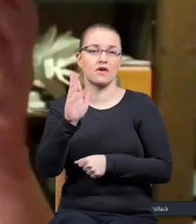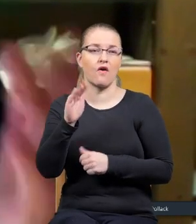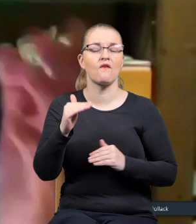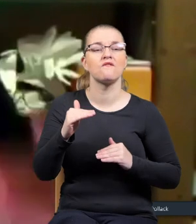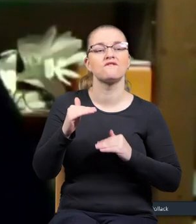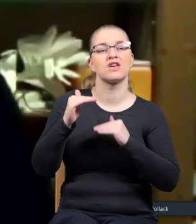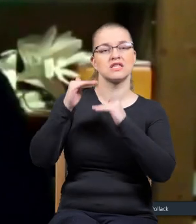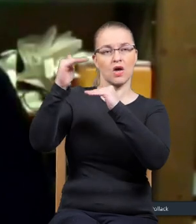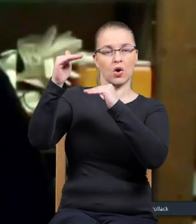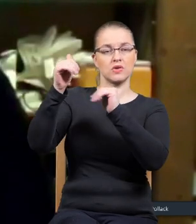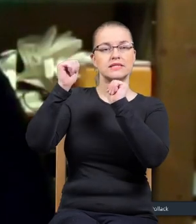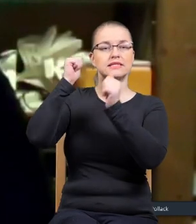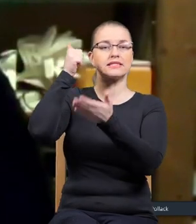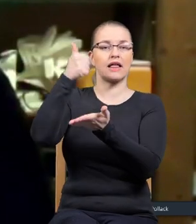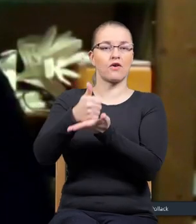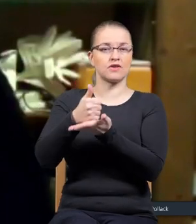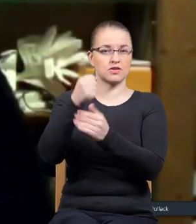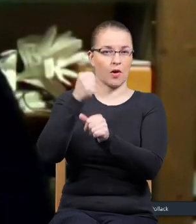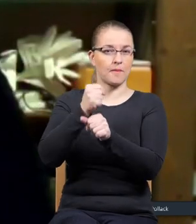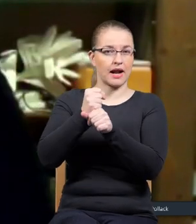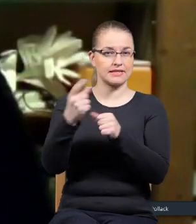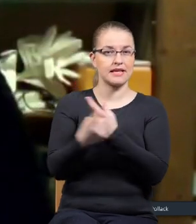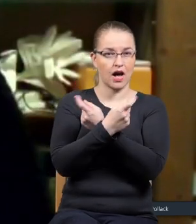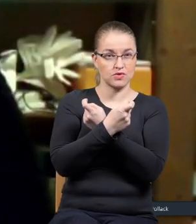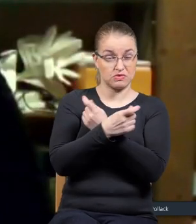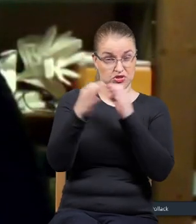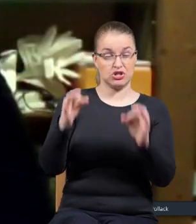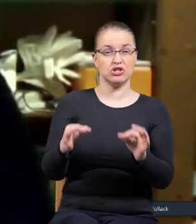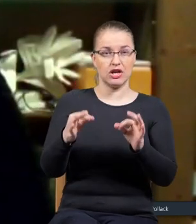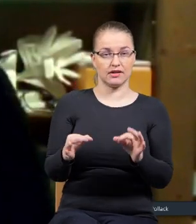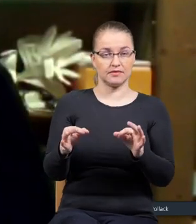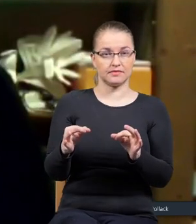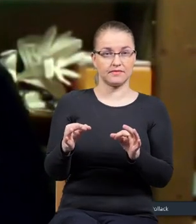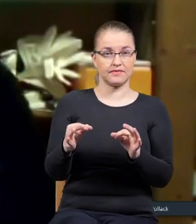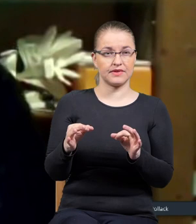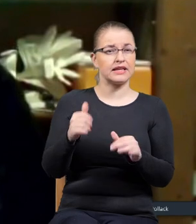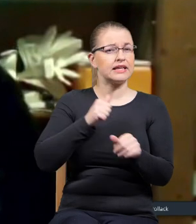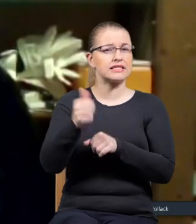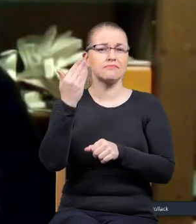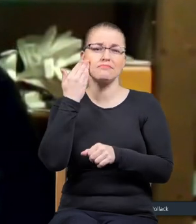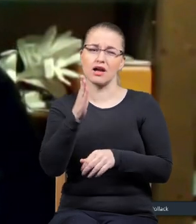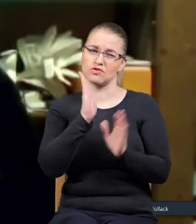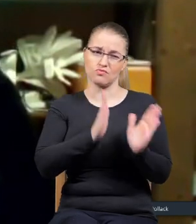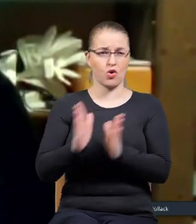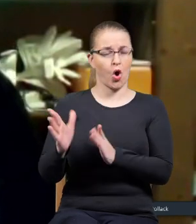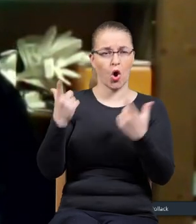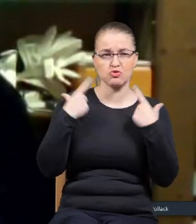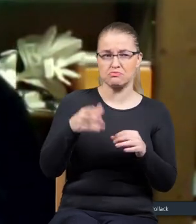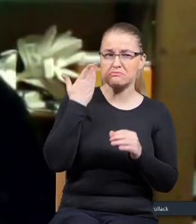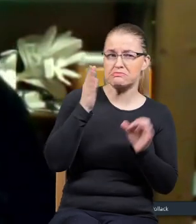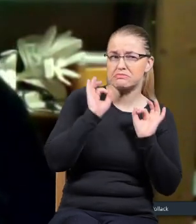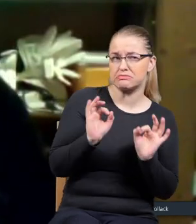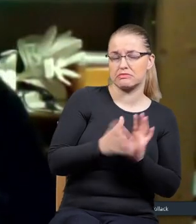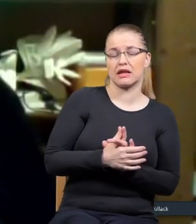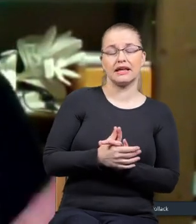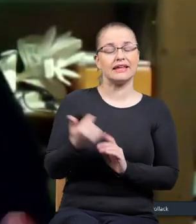na wysokim stanowisku w Austrii dzisiaj i jest bardzo w porządku, więc ja tutaj nie